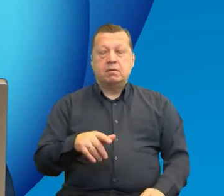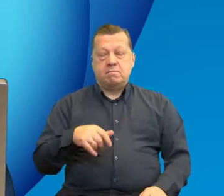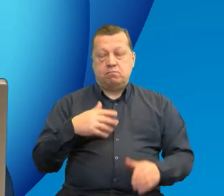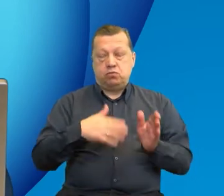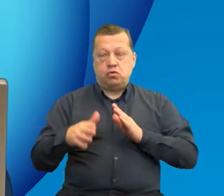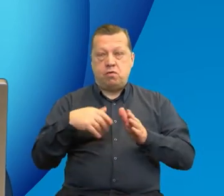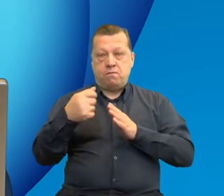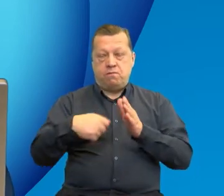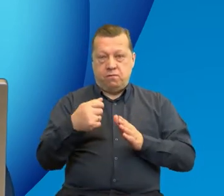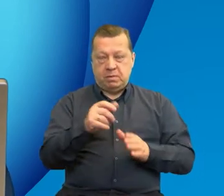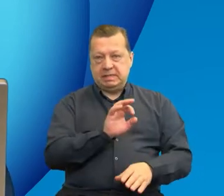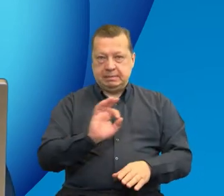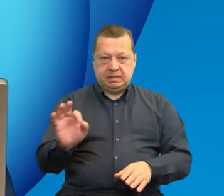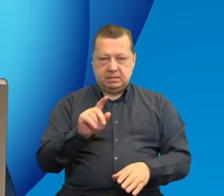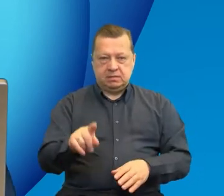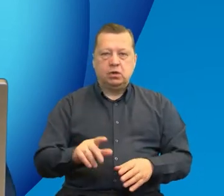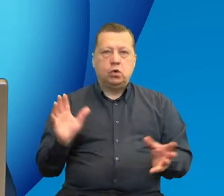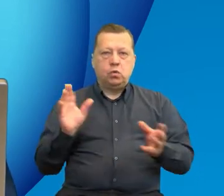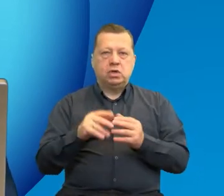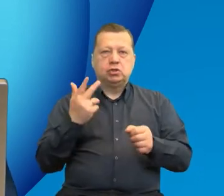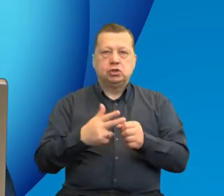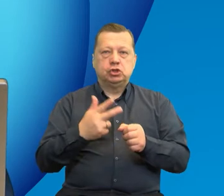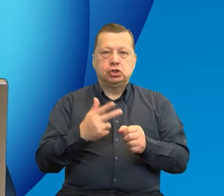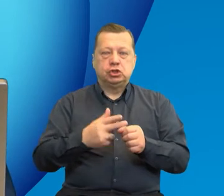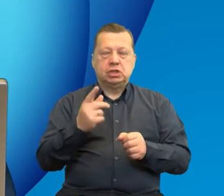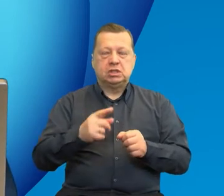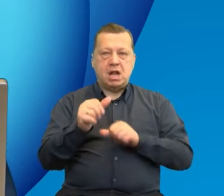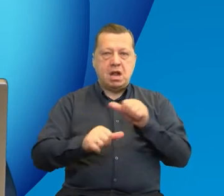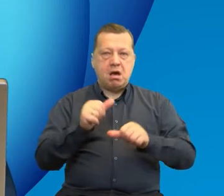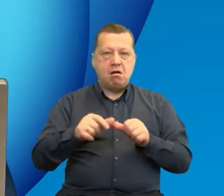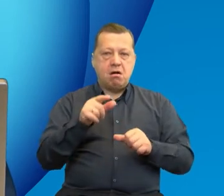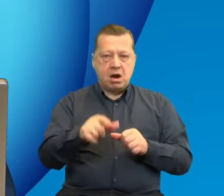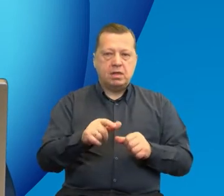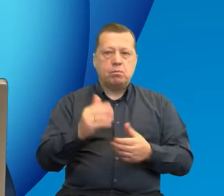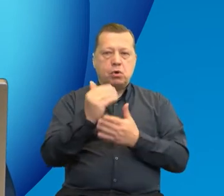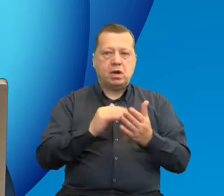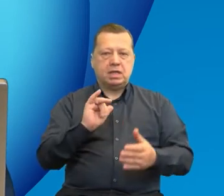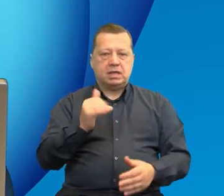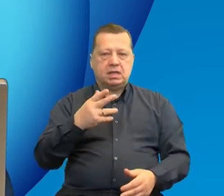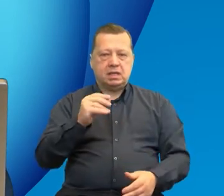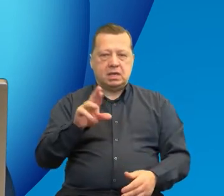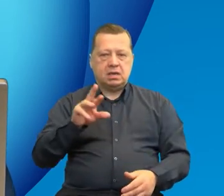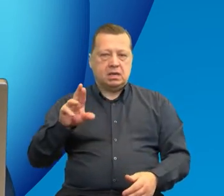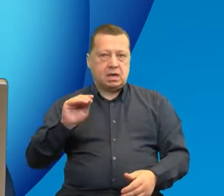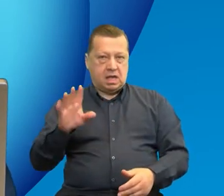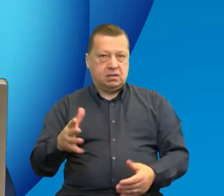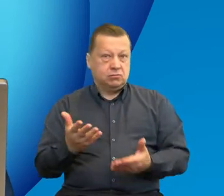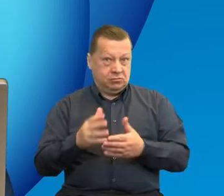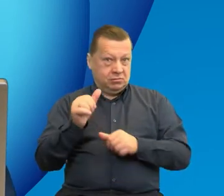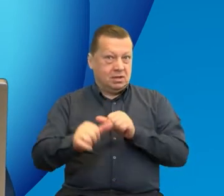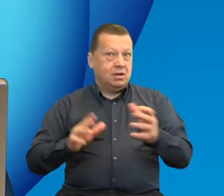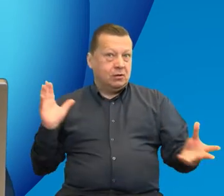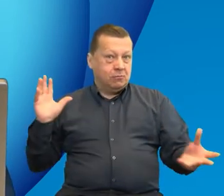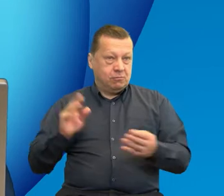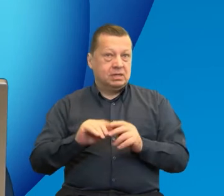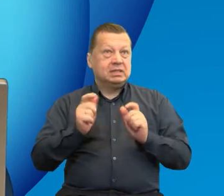film przygotowany z okazji jakby 30-lecia programów Interreg, które funkcjonują już od właśnie tylu lat w